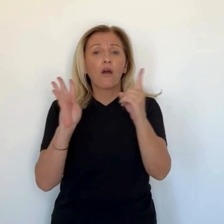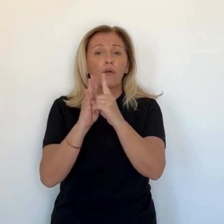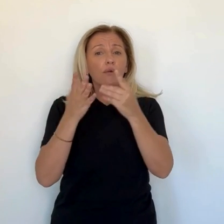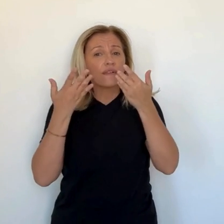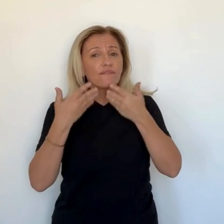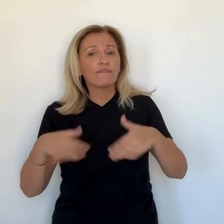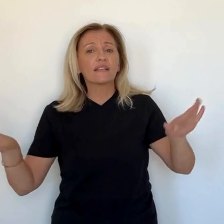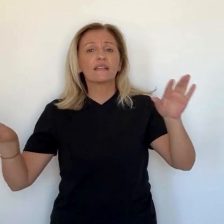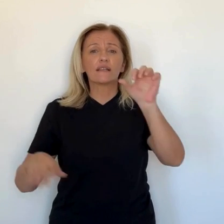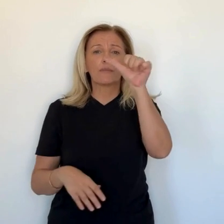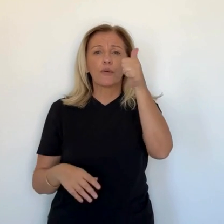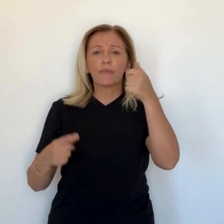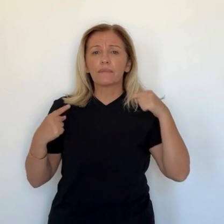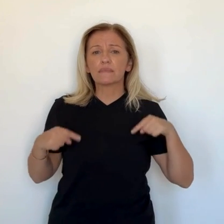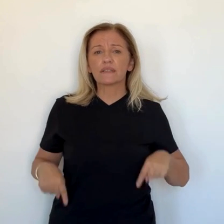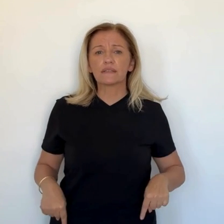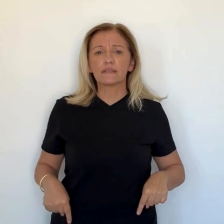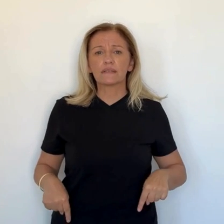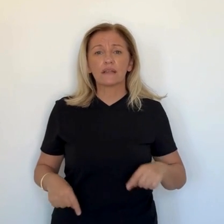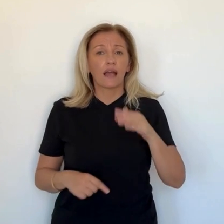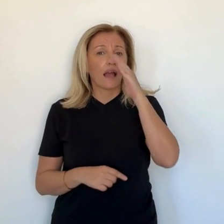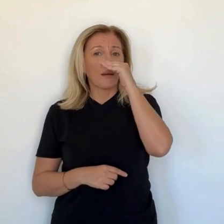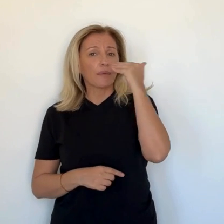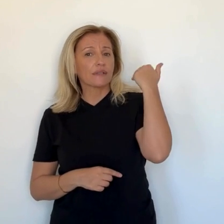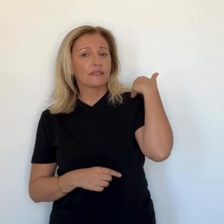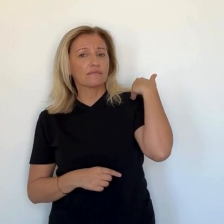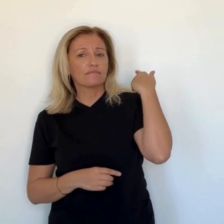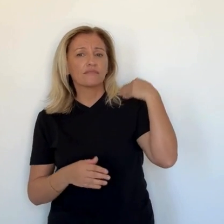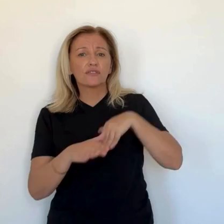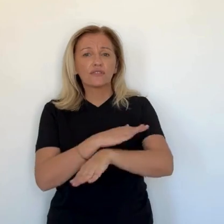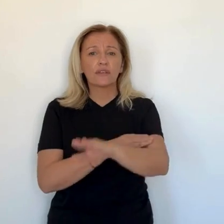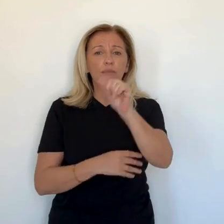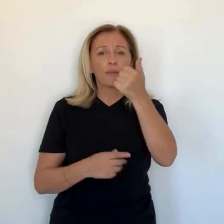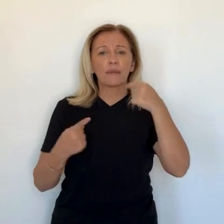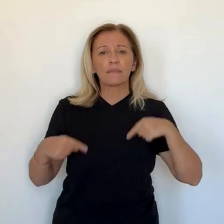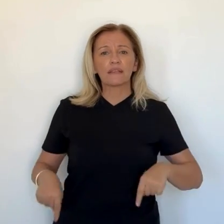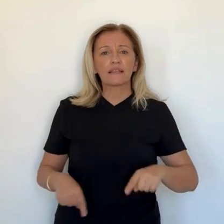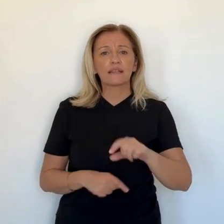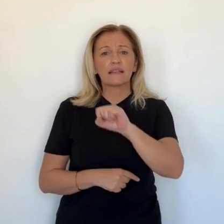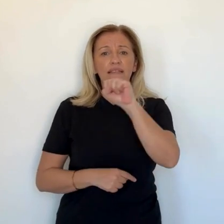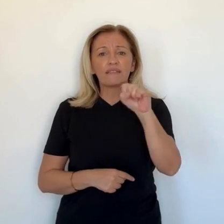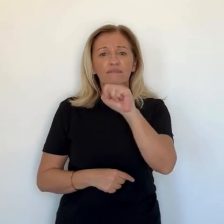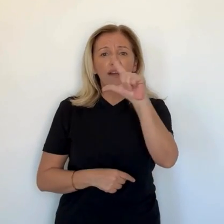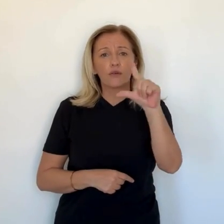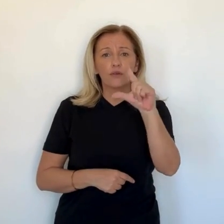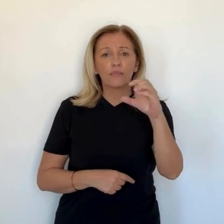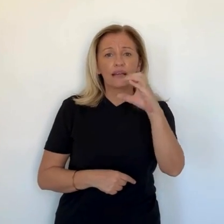appartiennent les députés insulaires ont été reçus ces dernières heures. Les précisions de Dominique Moret.